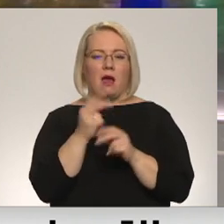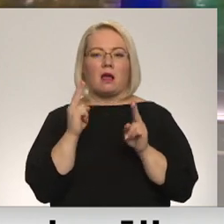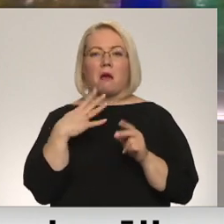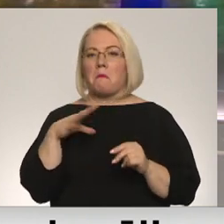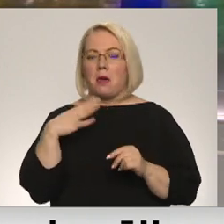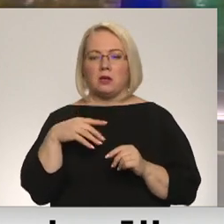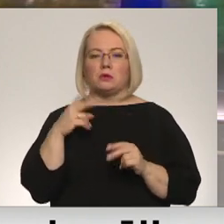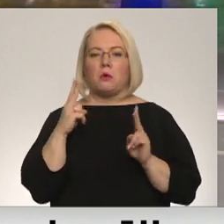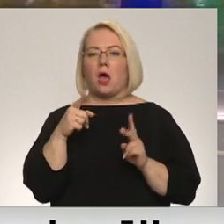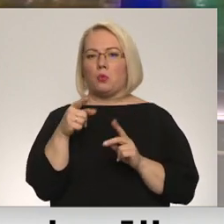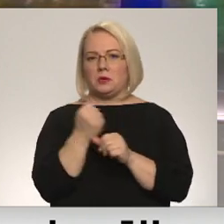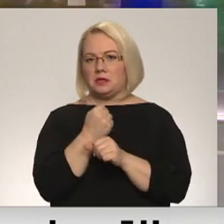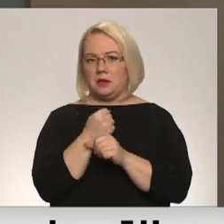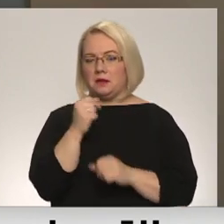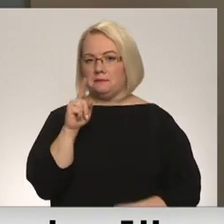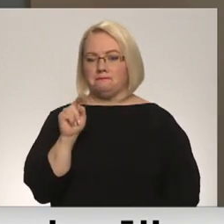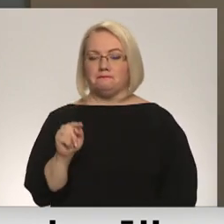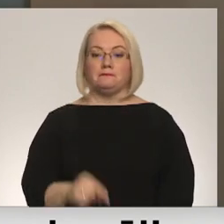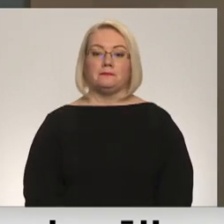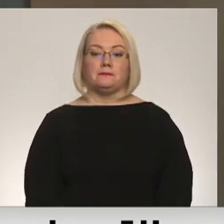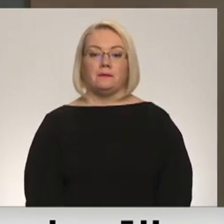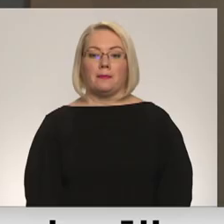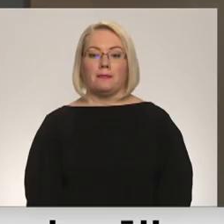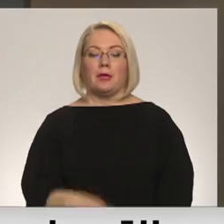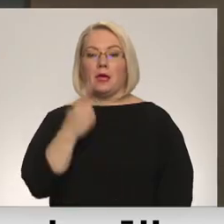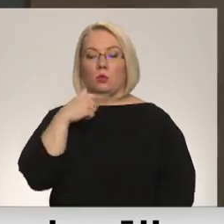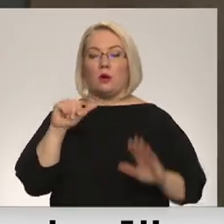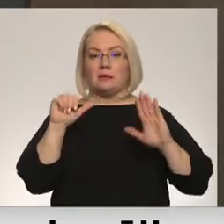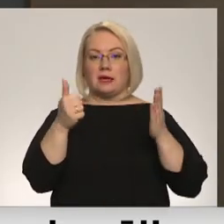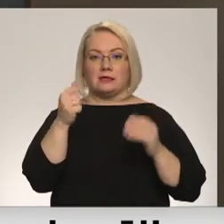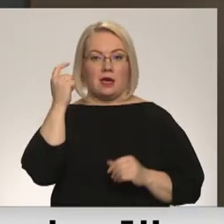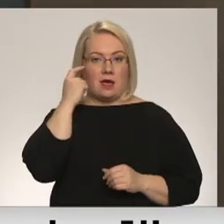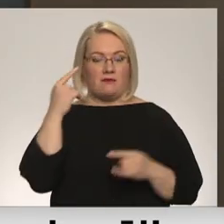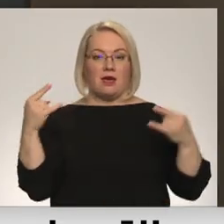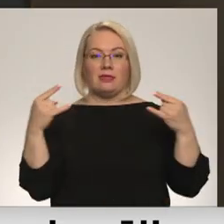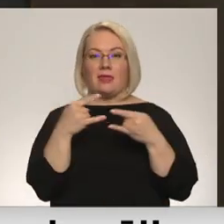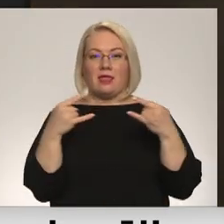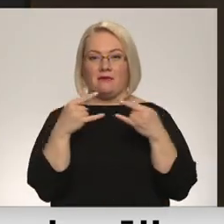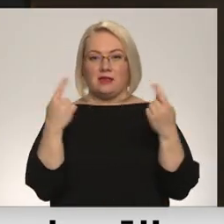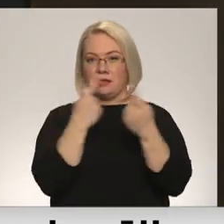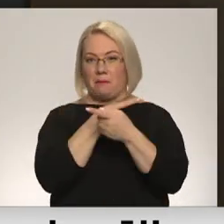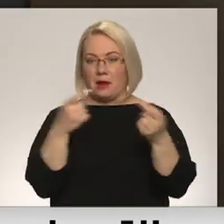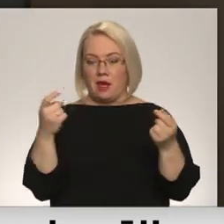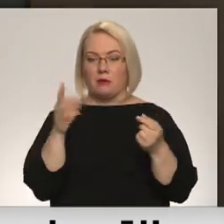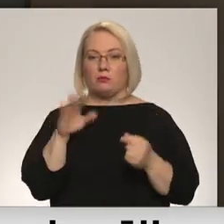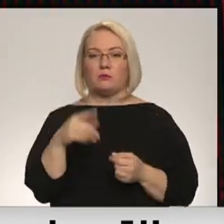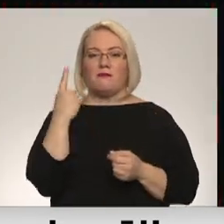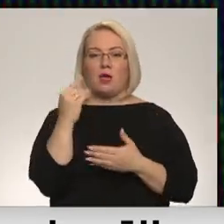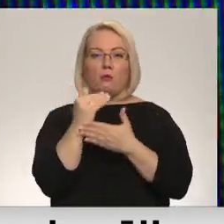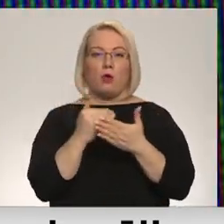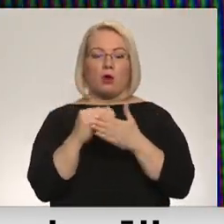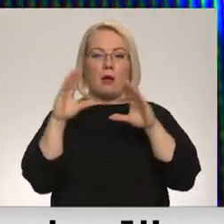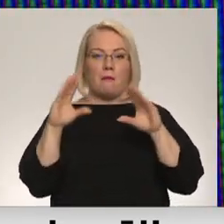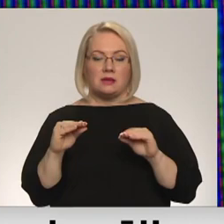kolēģis Dāvids Freidenfelds. No 6. janvāra televīzijas apraidai tiks pāraidīta par vienu programmu mazāk.